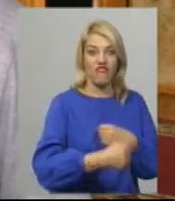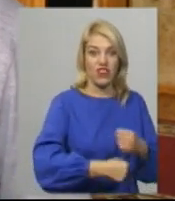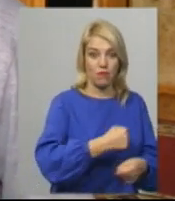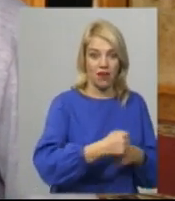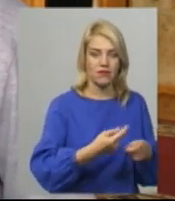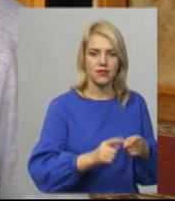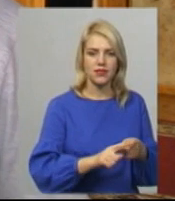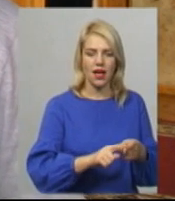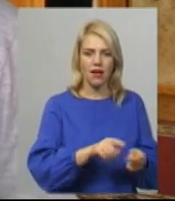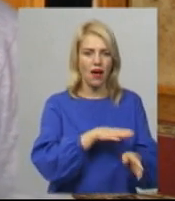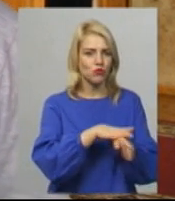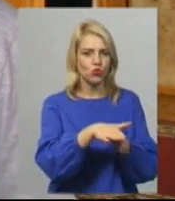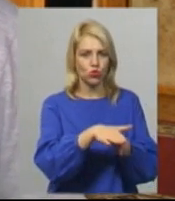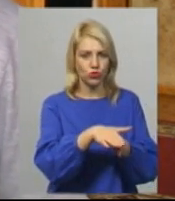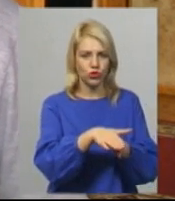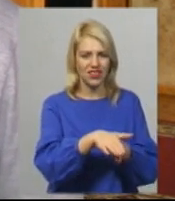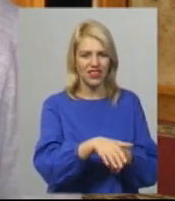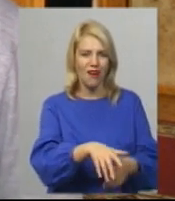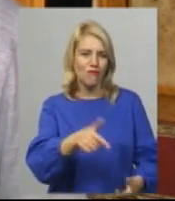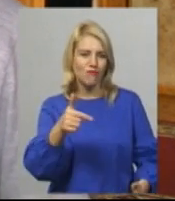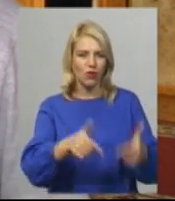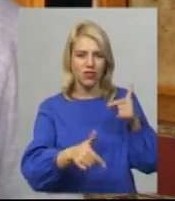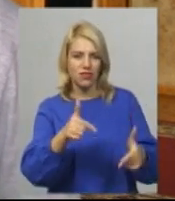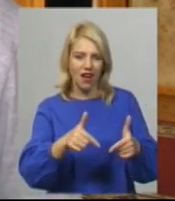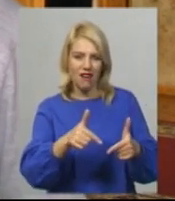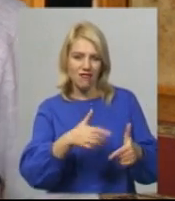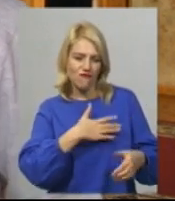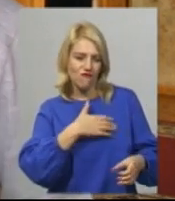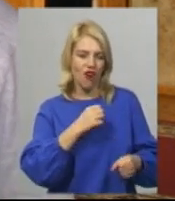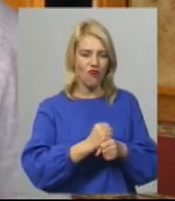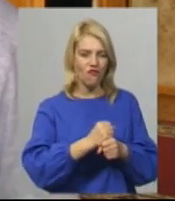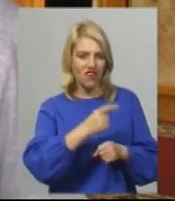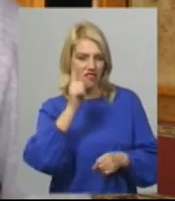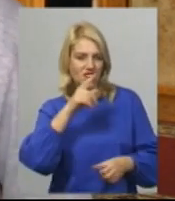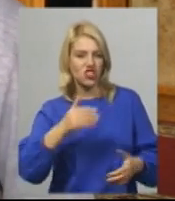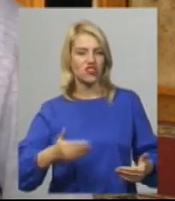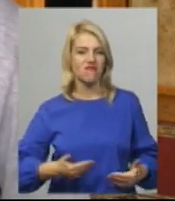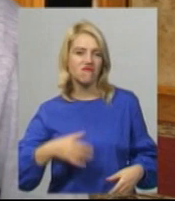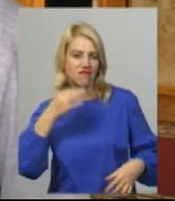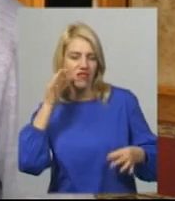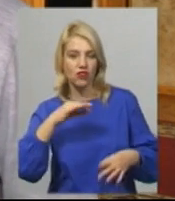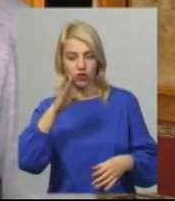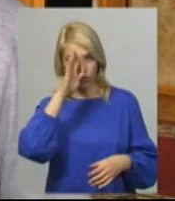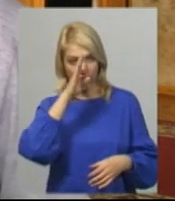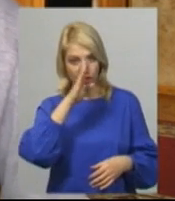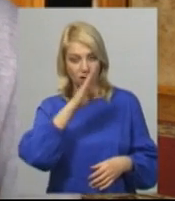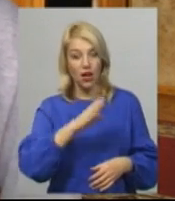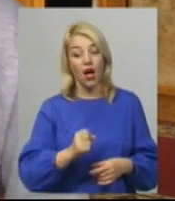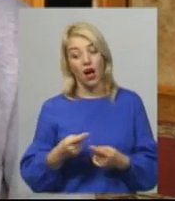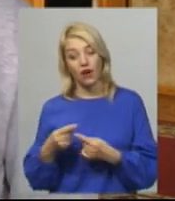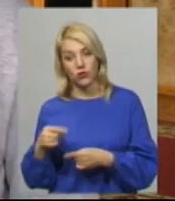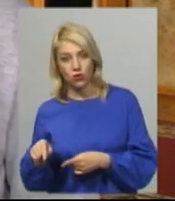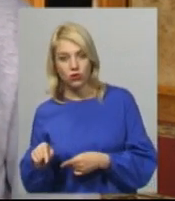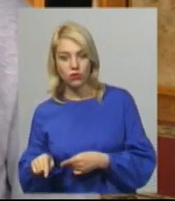– це абсолютно брутальний, волювий, знаючи життя вже чоловік, то в